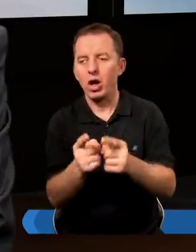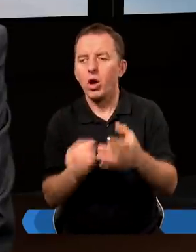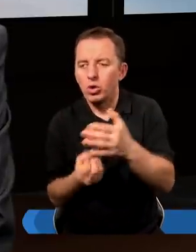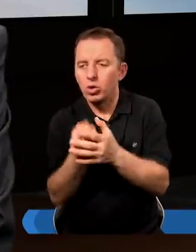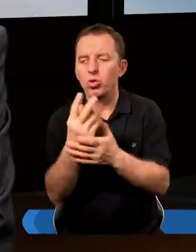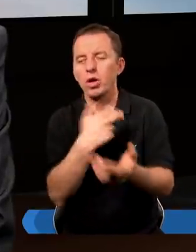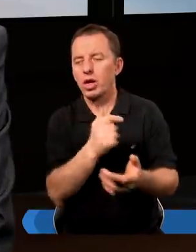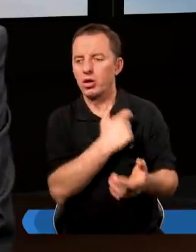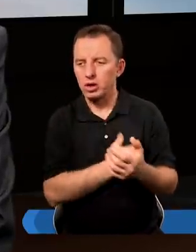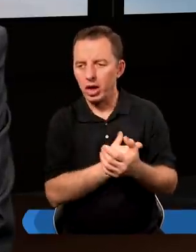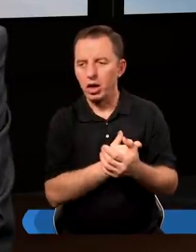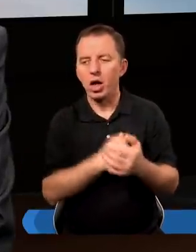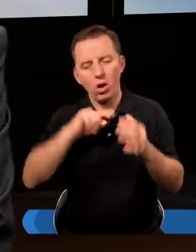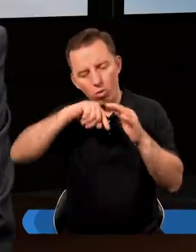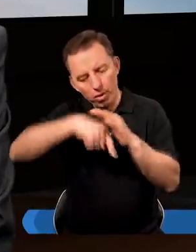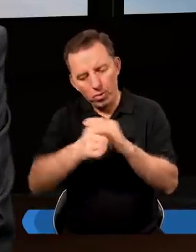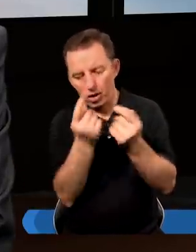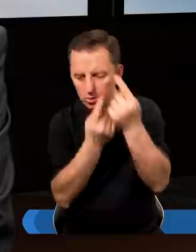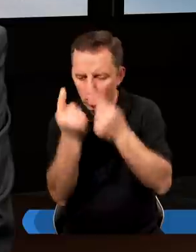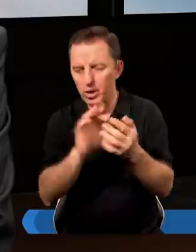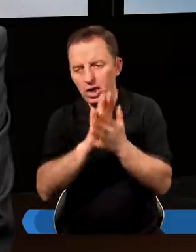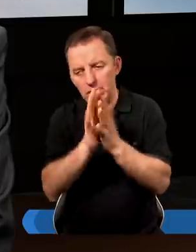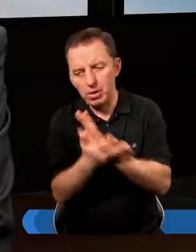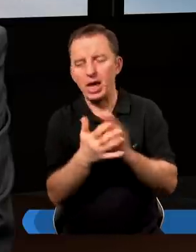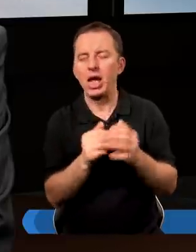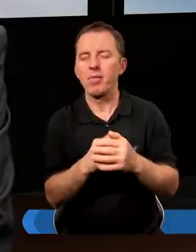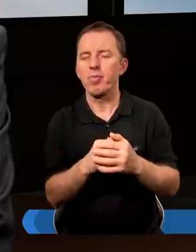serca, nasze głębokie motywacje.